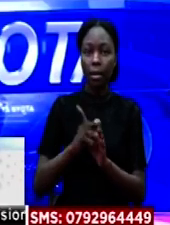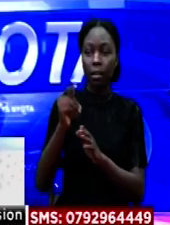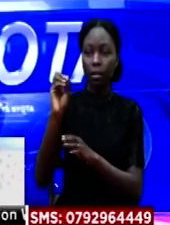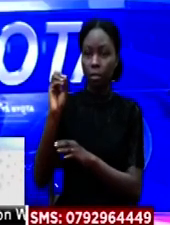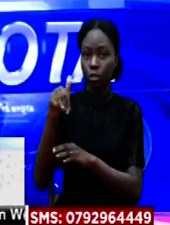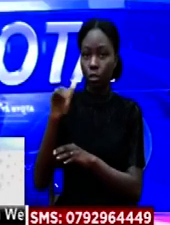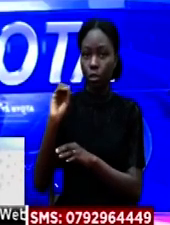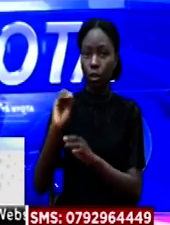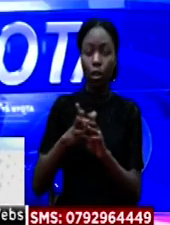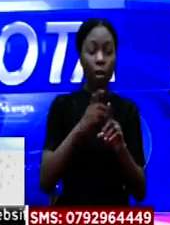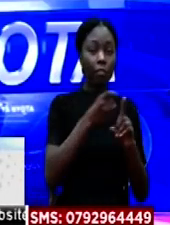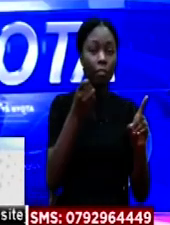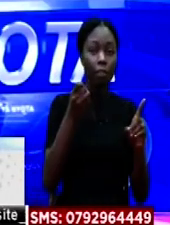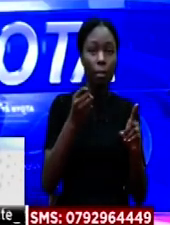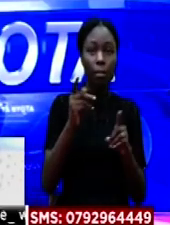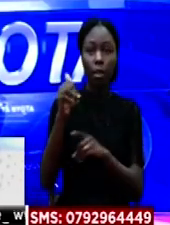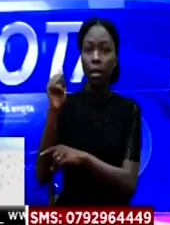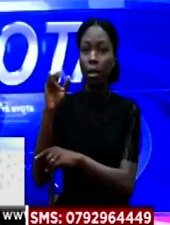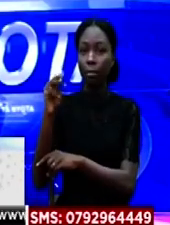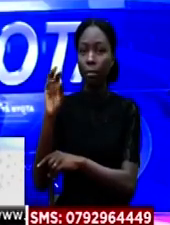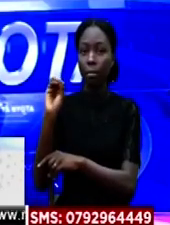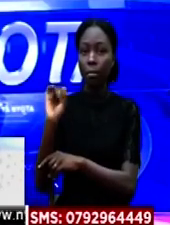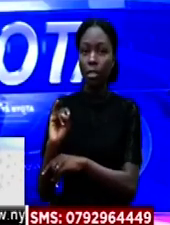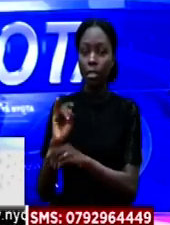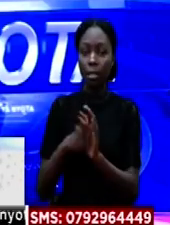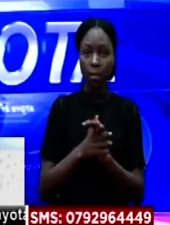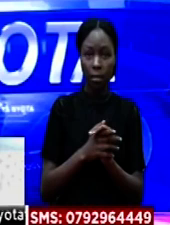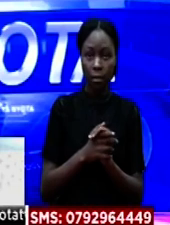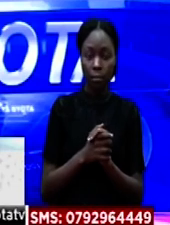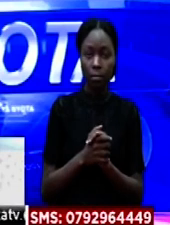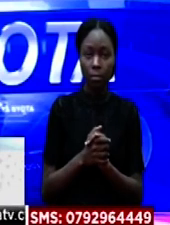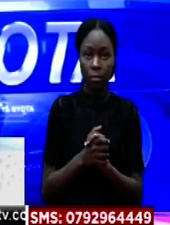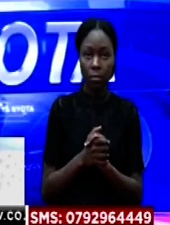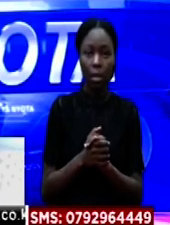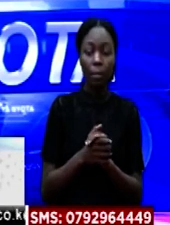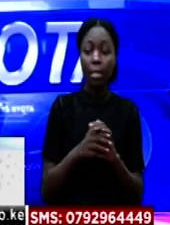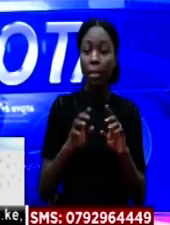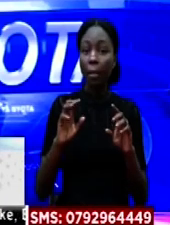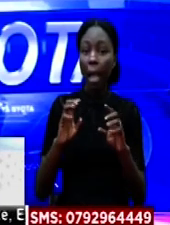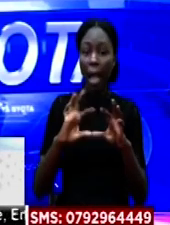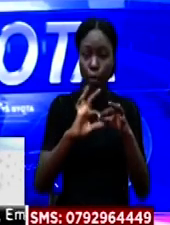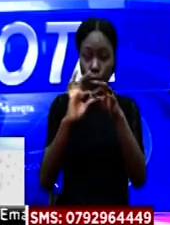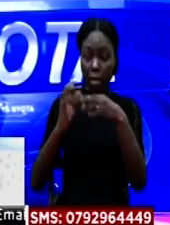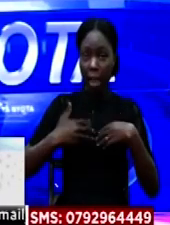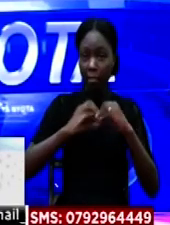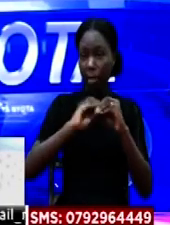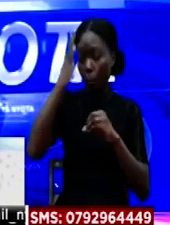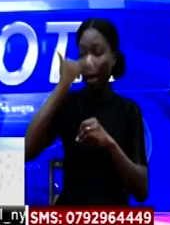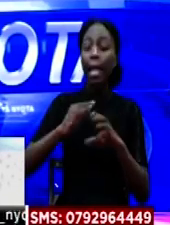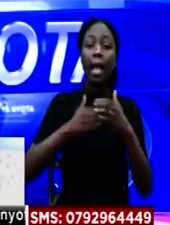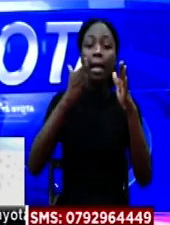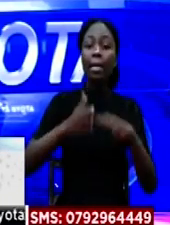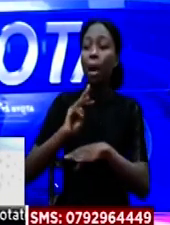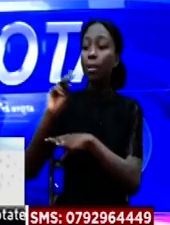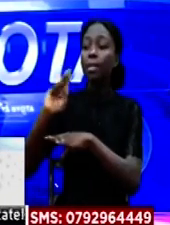mkwambo, akiwa maeneo ya kaimosi Ukosefu hutokana na ubinafsi wa viongozi wetu wa